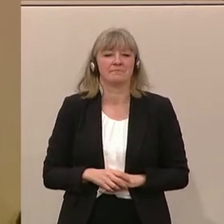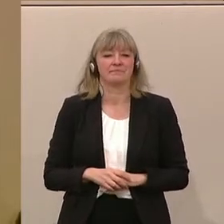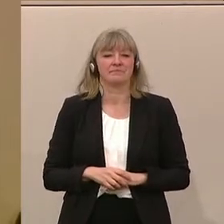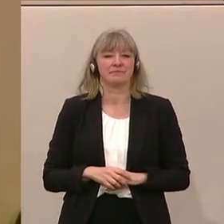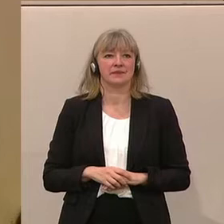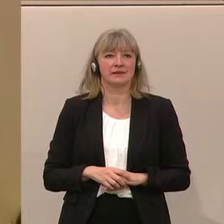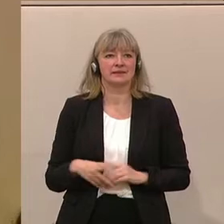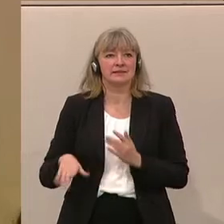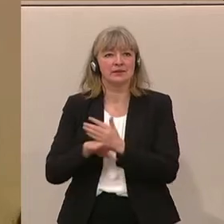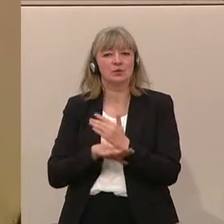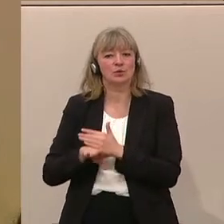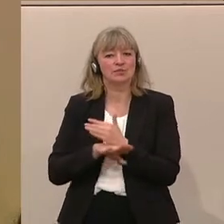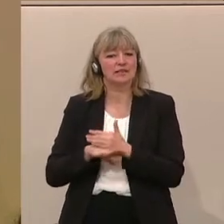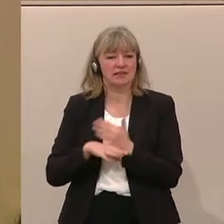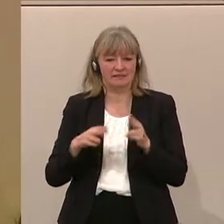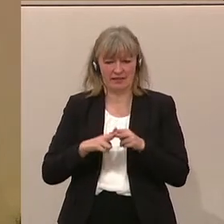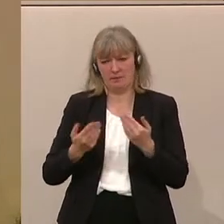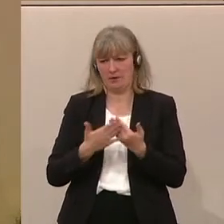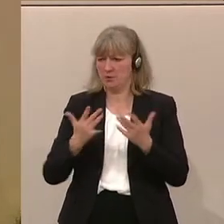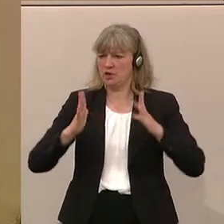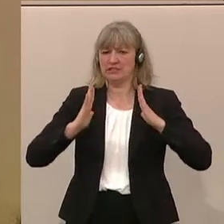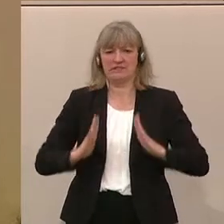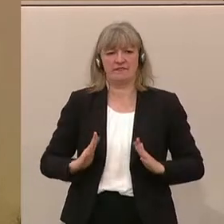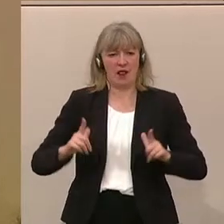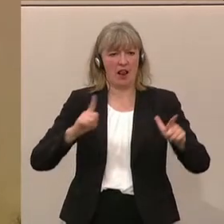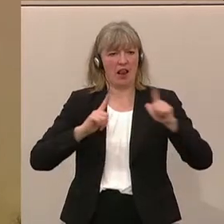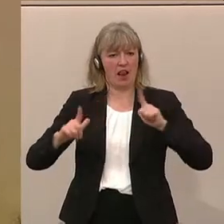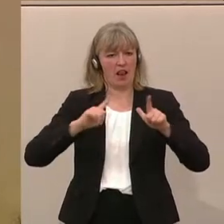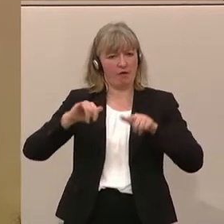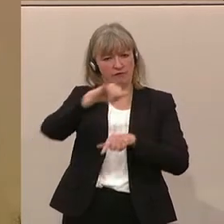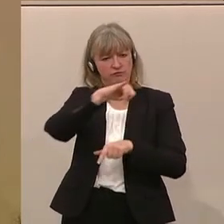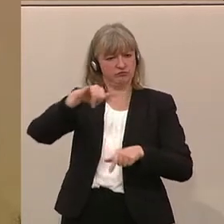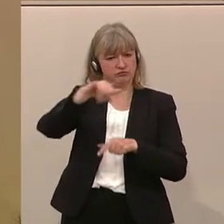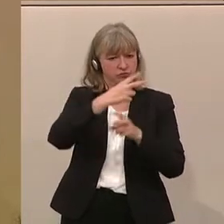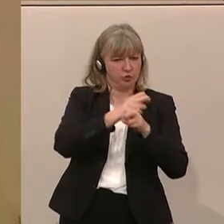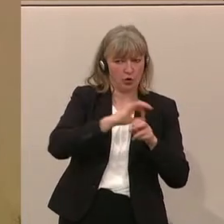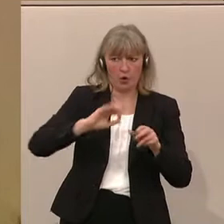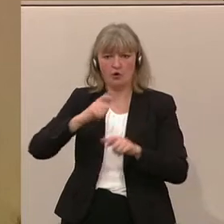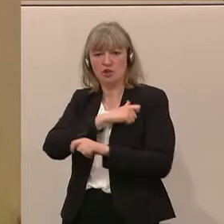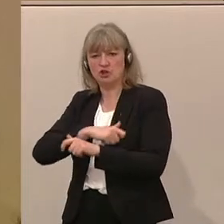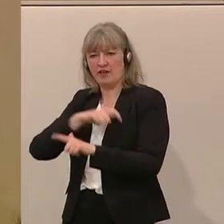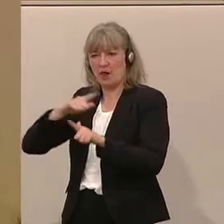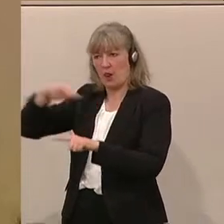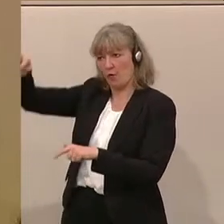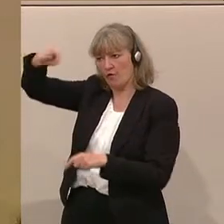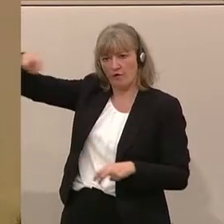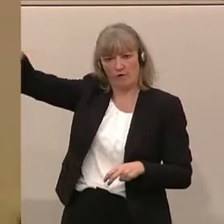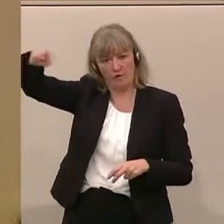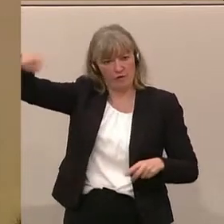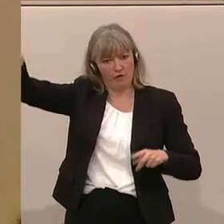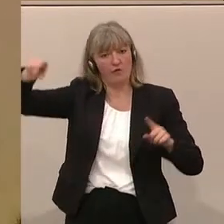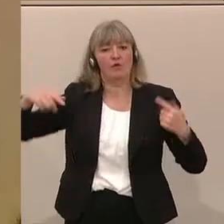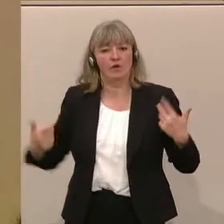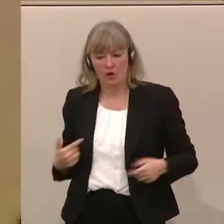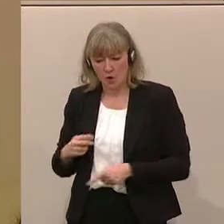Grundsätzlich ist es so, wenn sich zivile Luftfahrzeuge im österreichischen bzw. im Schweizer Luftraum befinden und die Überwachungsstelle,